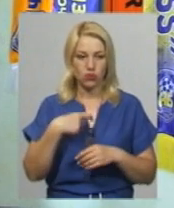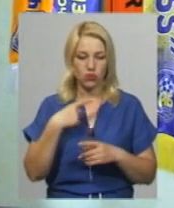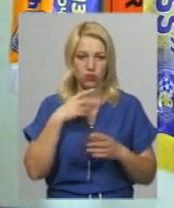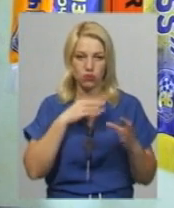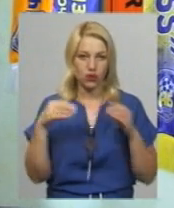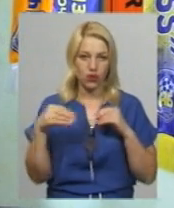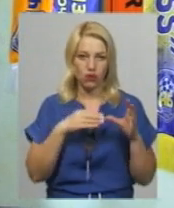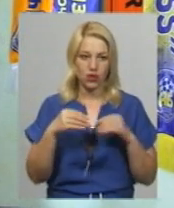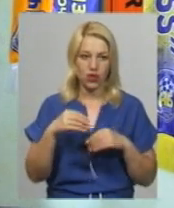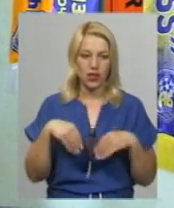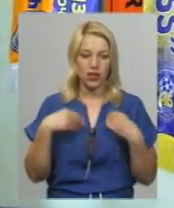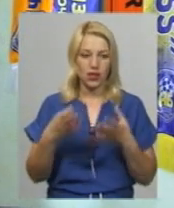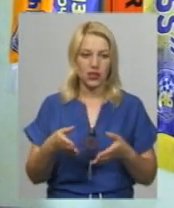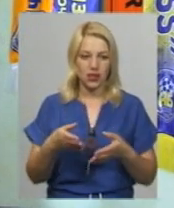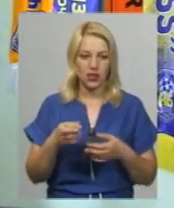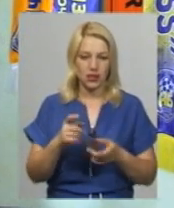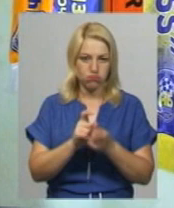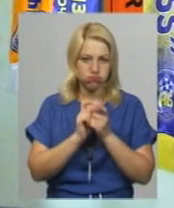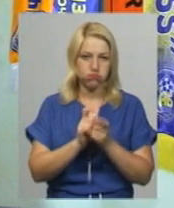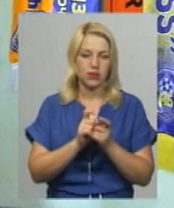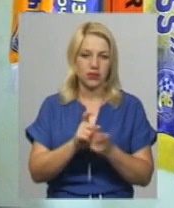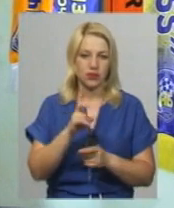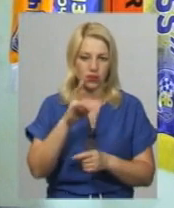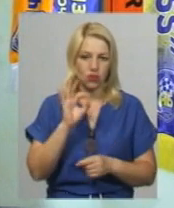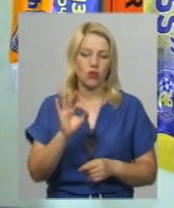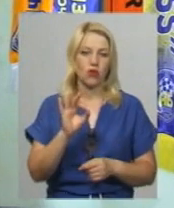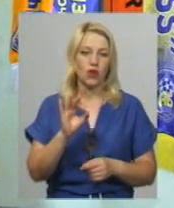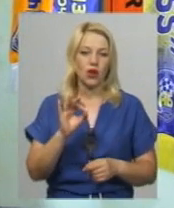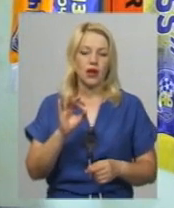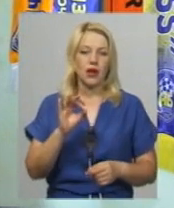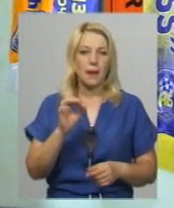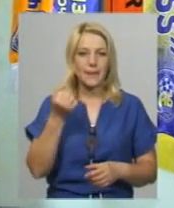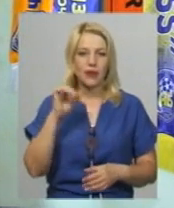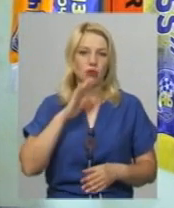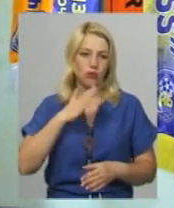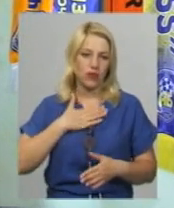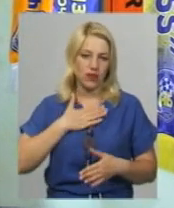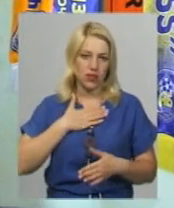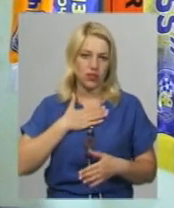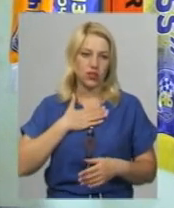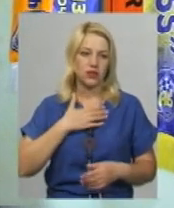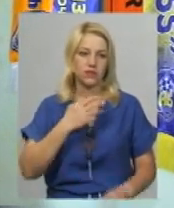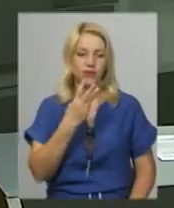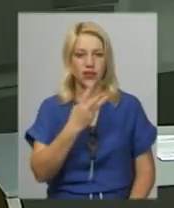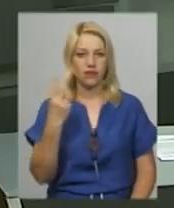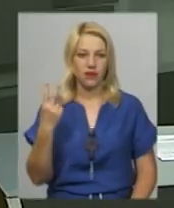дали нашим хлопцям бій, але все ж таки перемога була на нашому боці з рахунком 3-2.